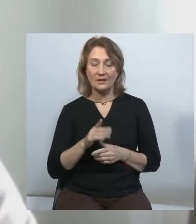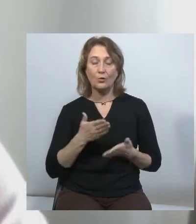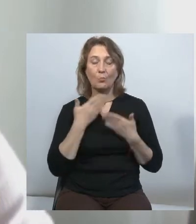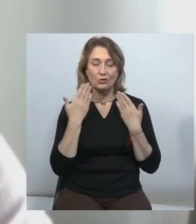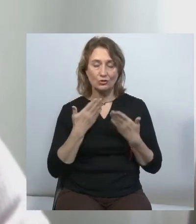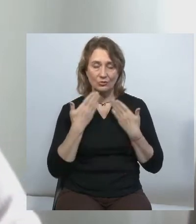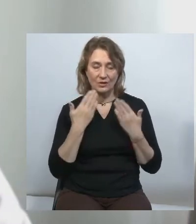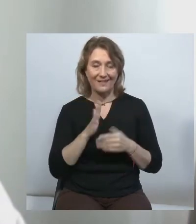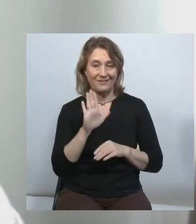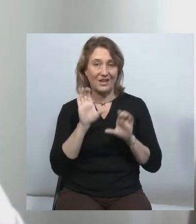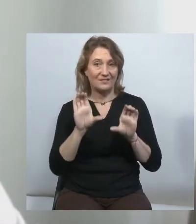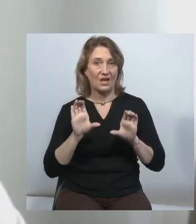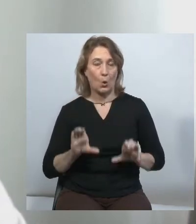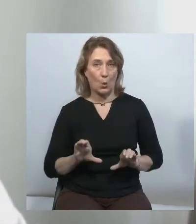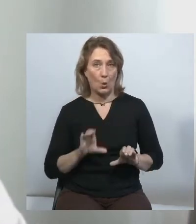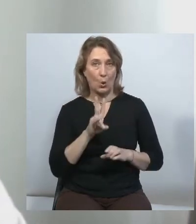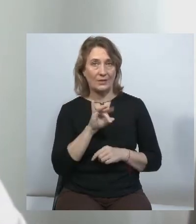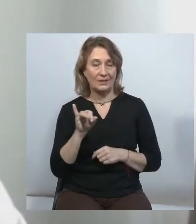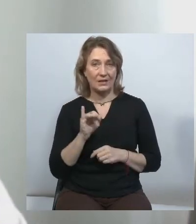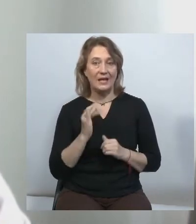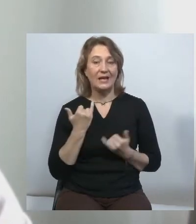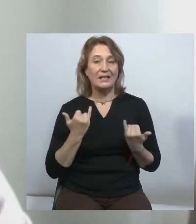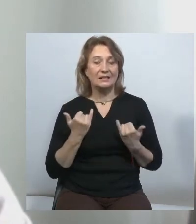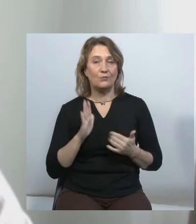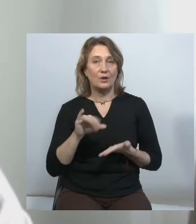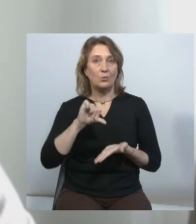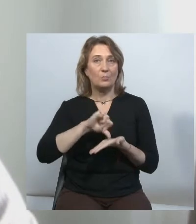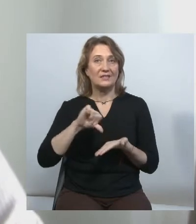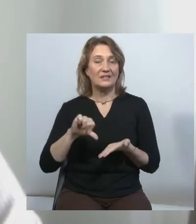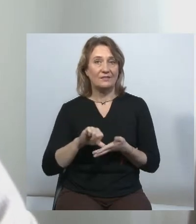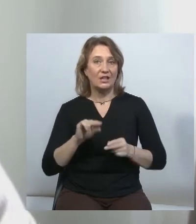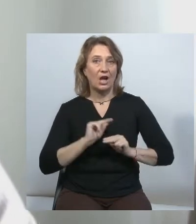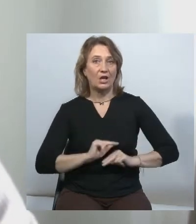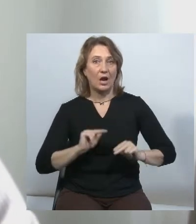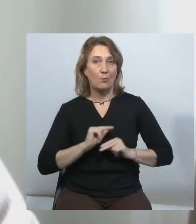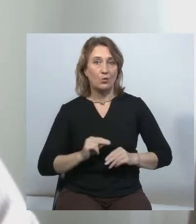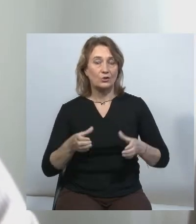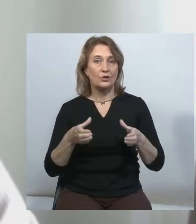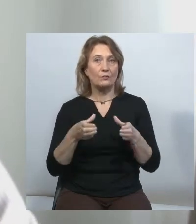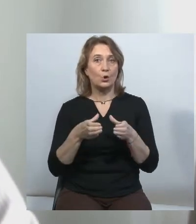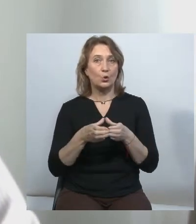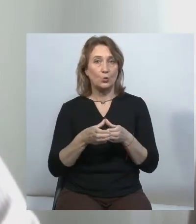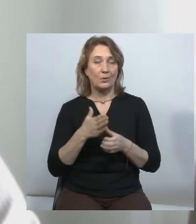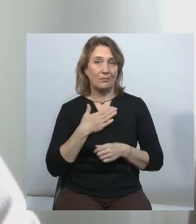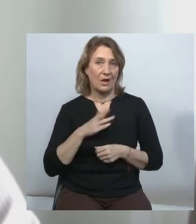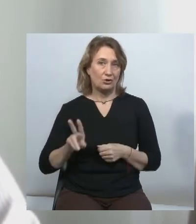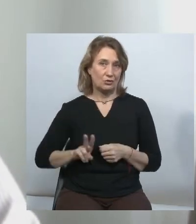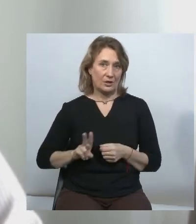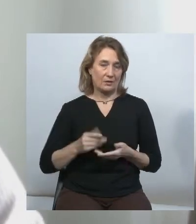законі. І сьогодні будуть представники робочої групи, от, наприклад, Олександр Бурмагин, виконавчий директор